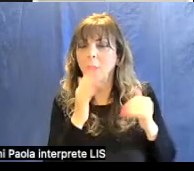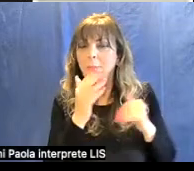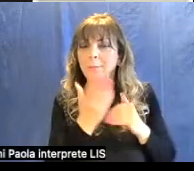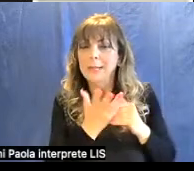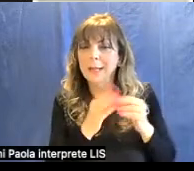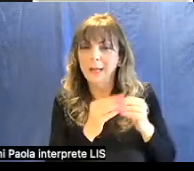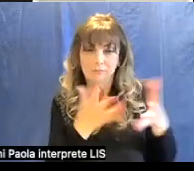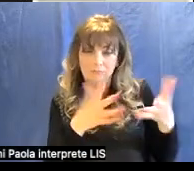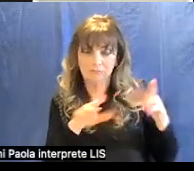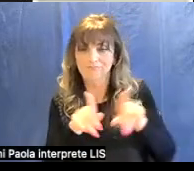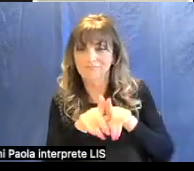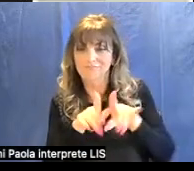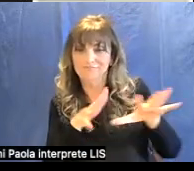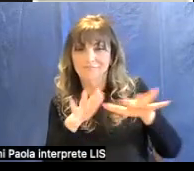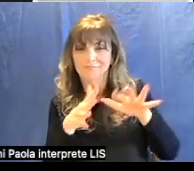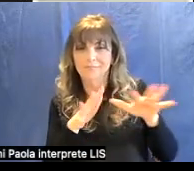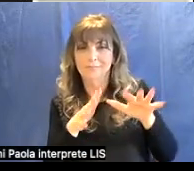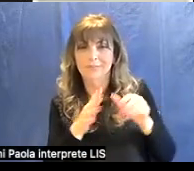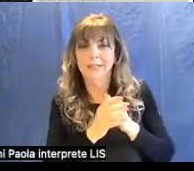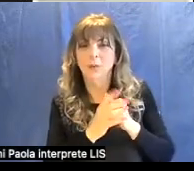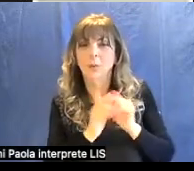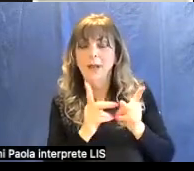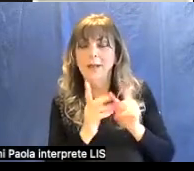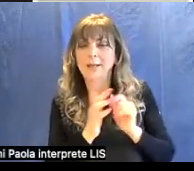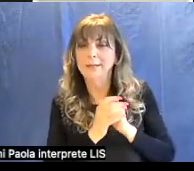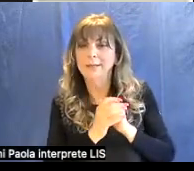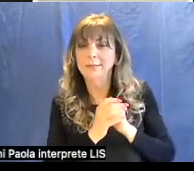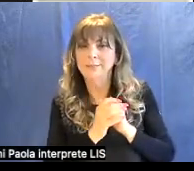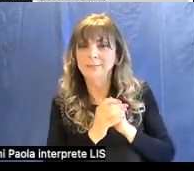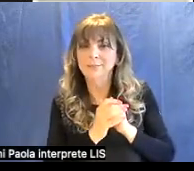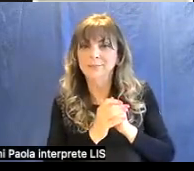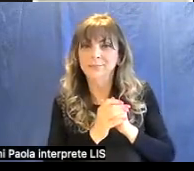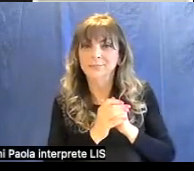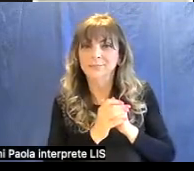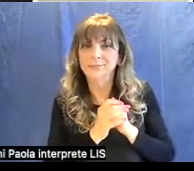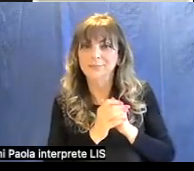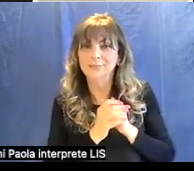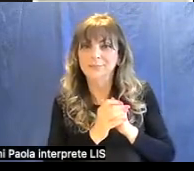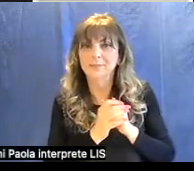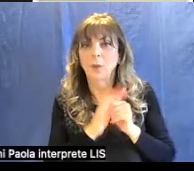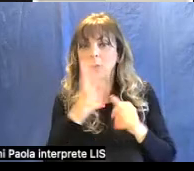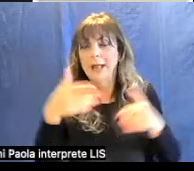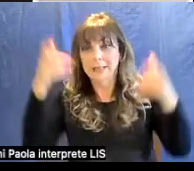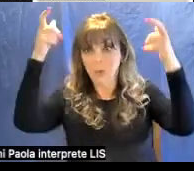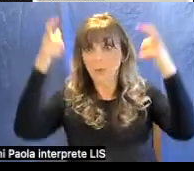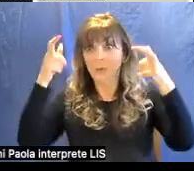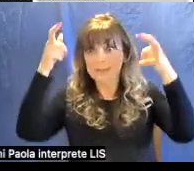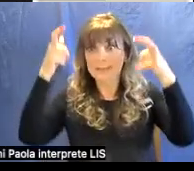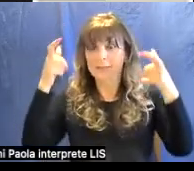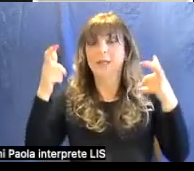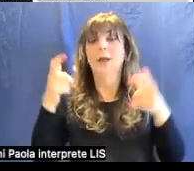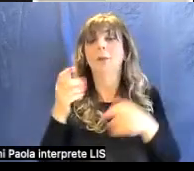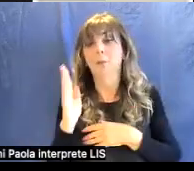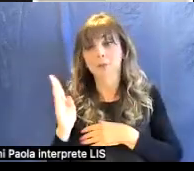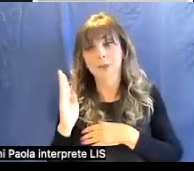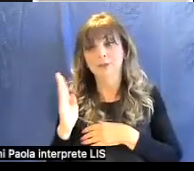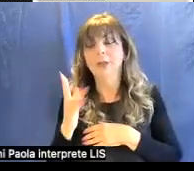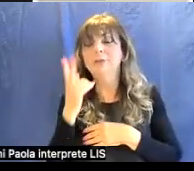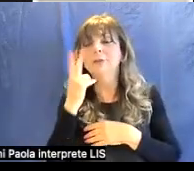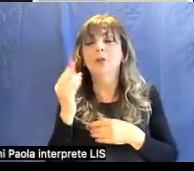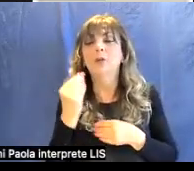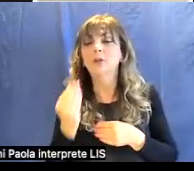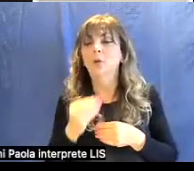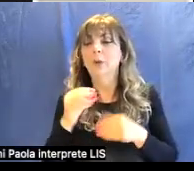simile per impostazione che è la un'altra incoronazione di Botticelli che si trova agli uffizi